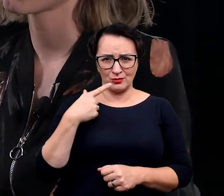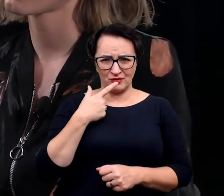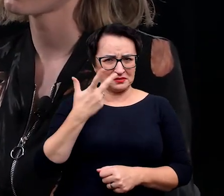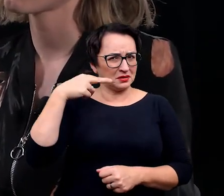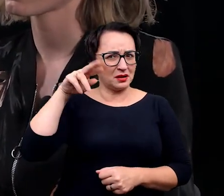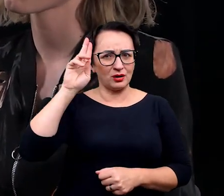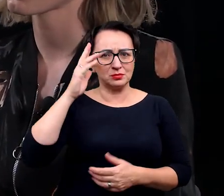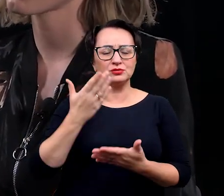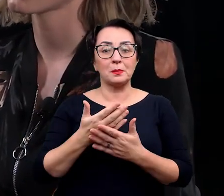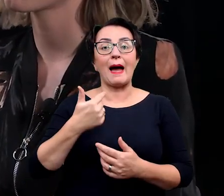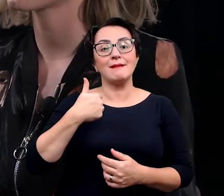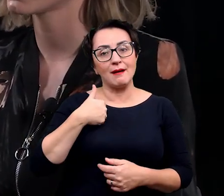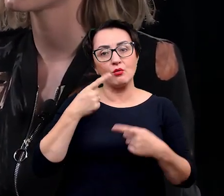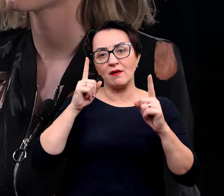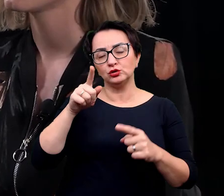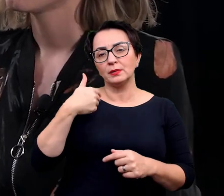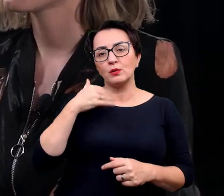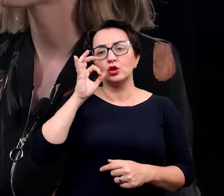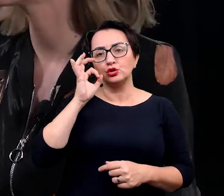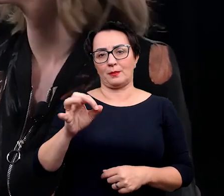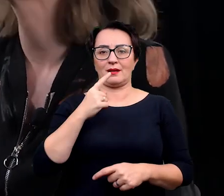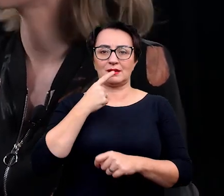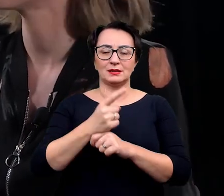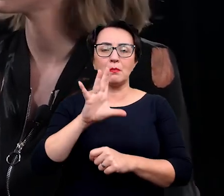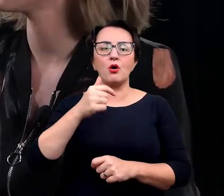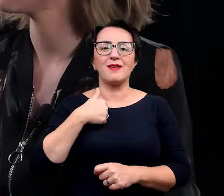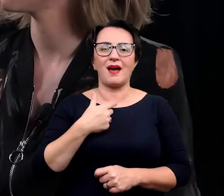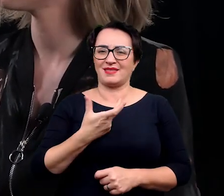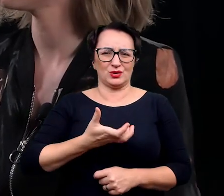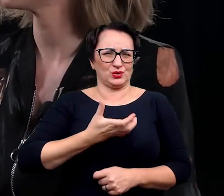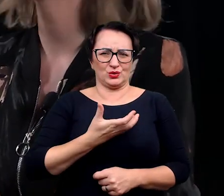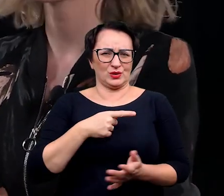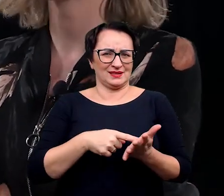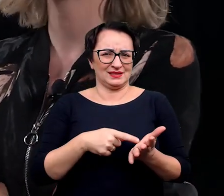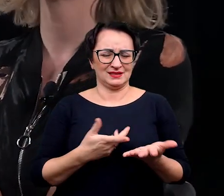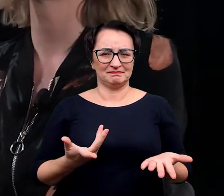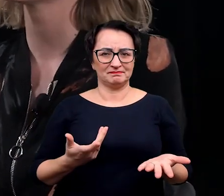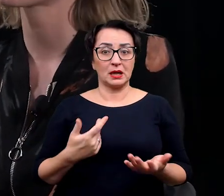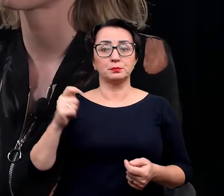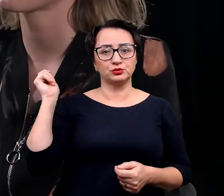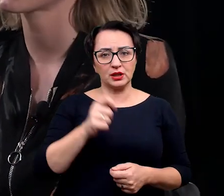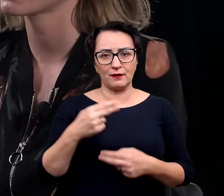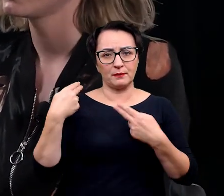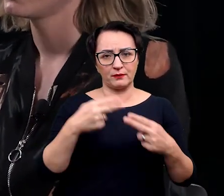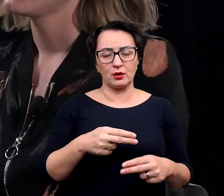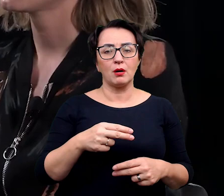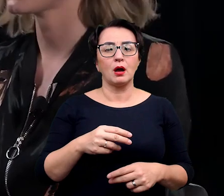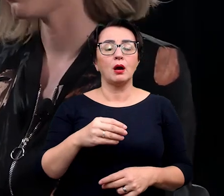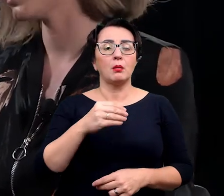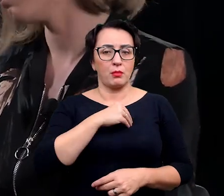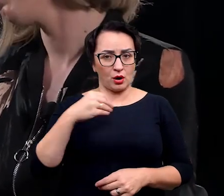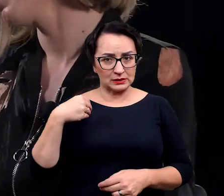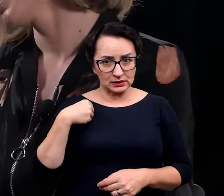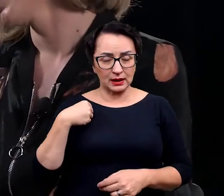niezrozumiały, a uważam, że to była dobra decyzja, bo ja tego nie czułam wtedy. I przyjechałam do Polski i zaczęłam pracę w